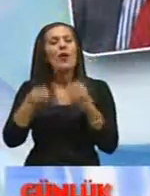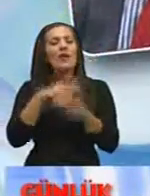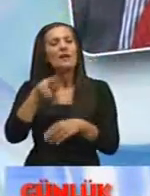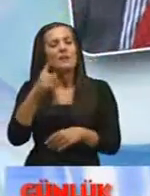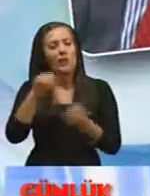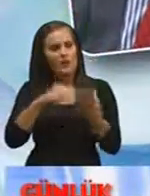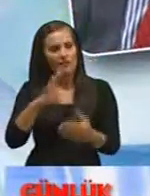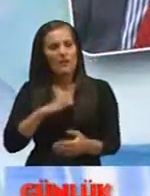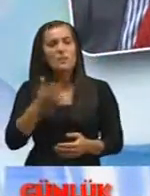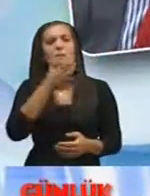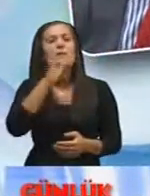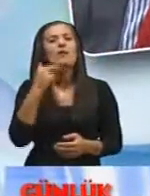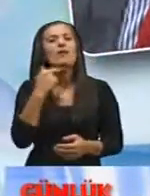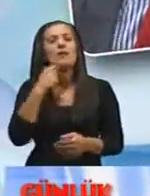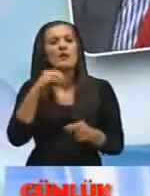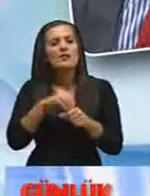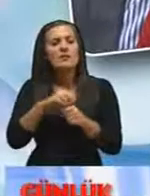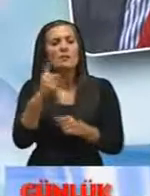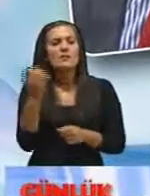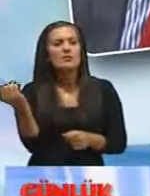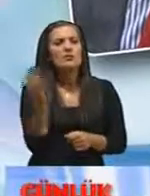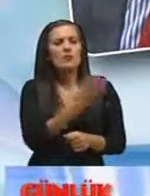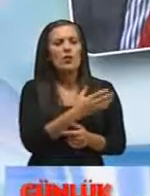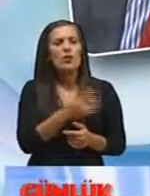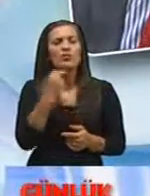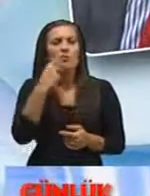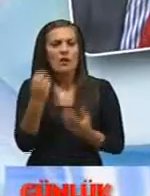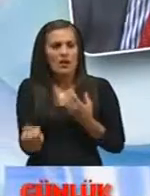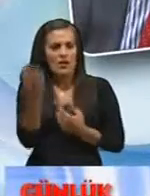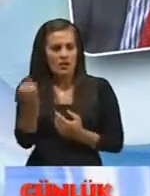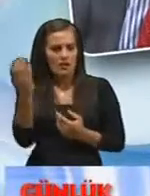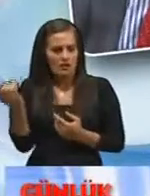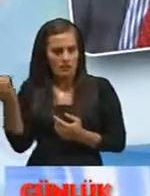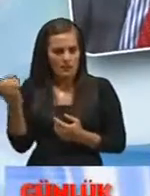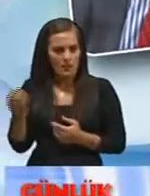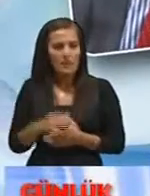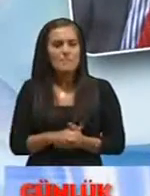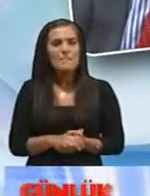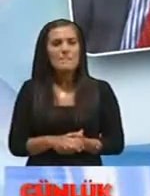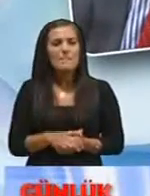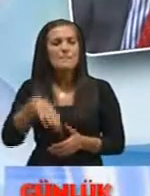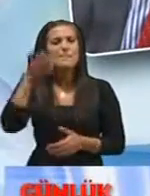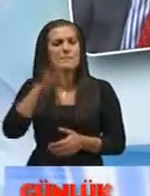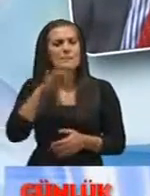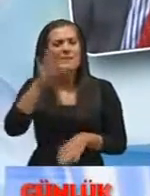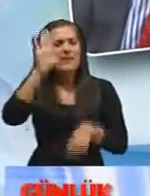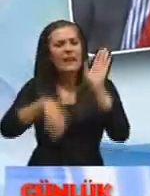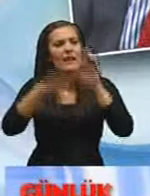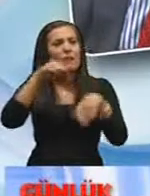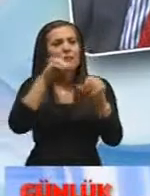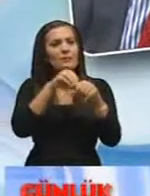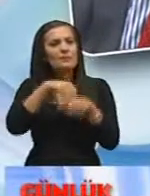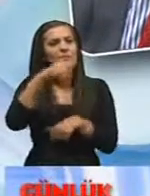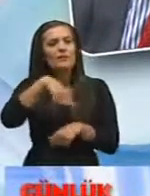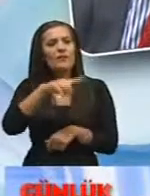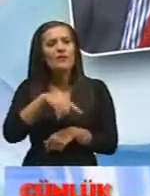bizim biliyorsunuz bilinmeyen numaralarla ilgili birçok numaralar türedi evet evet şimdi reklamlarda